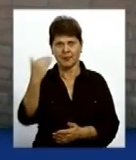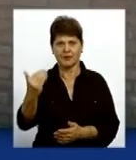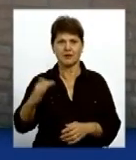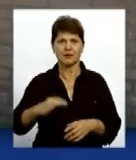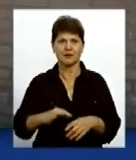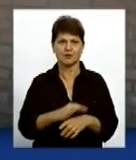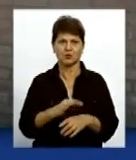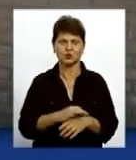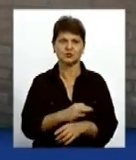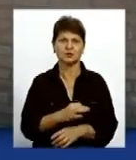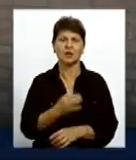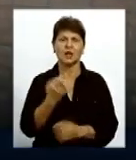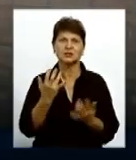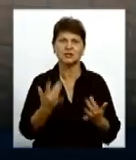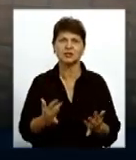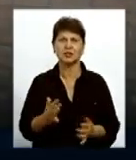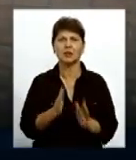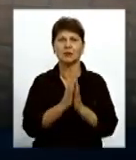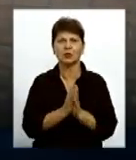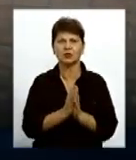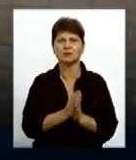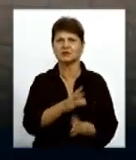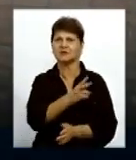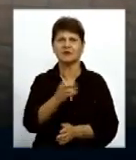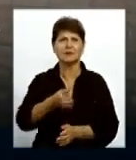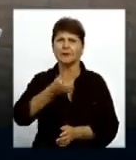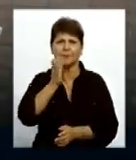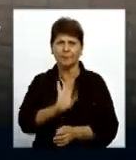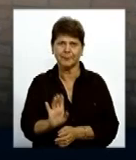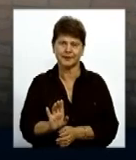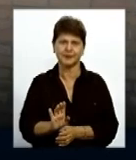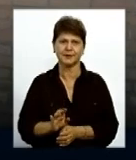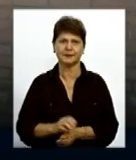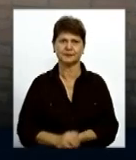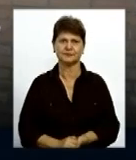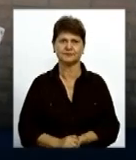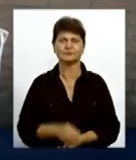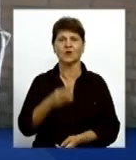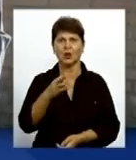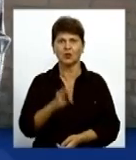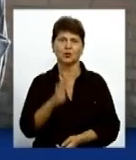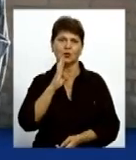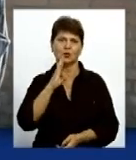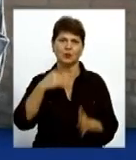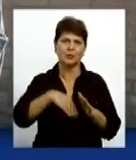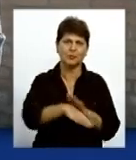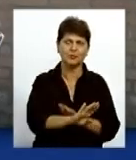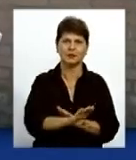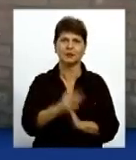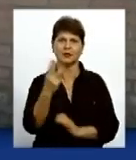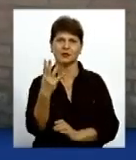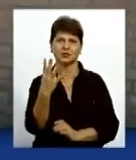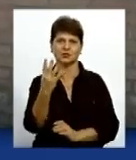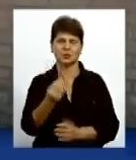Скільки він її просив, що не пий нікде нічого То вона піде десь, 3